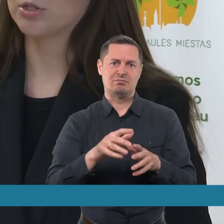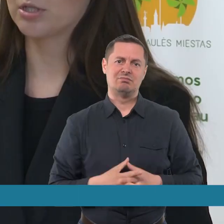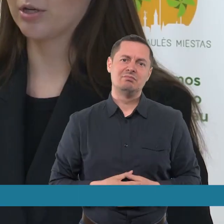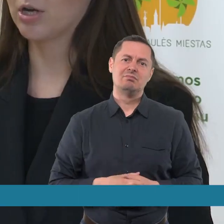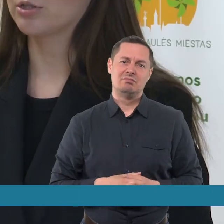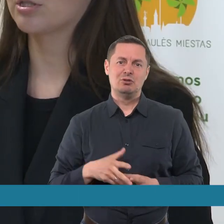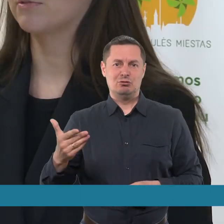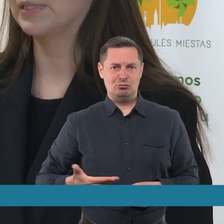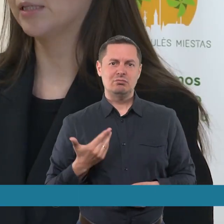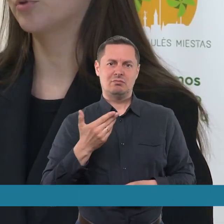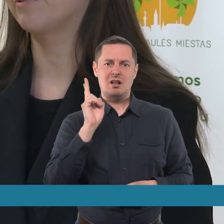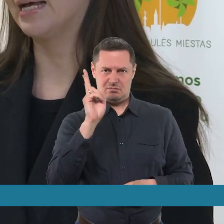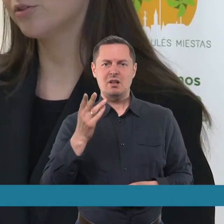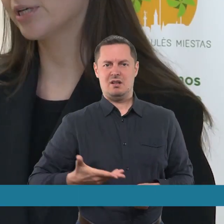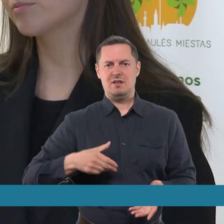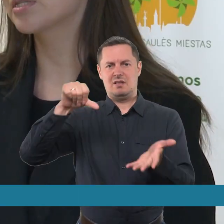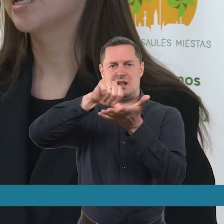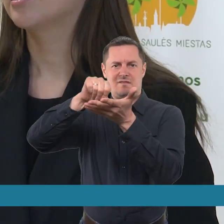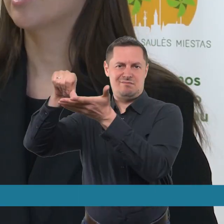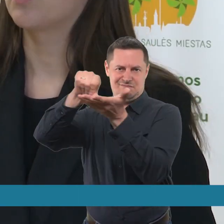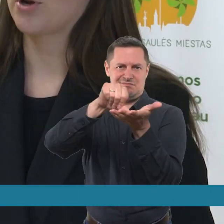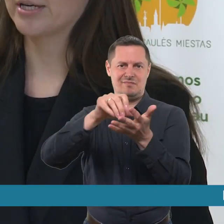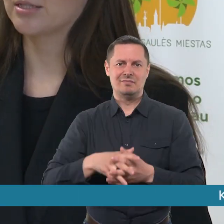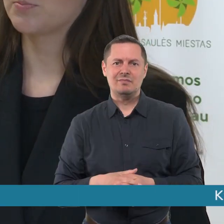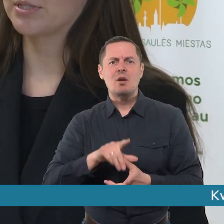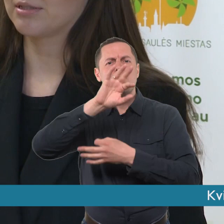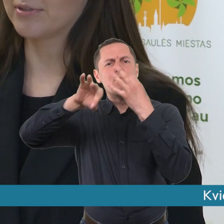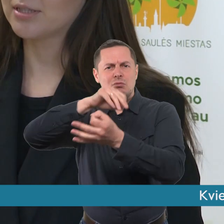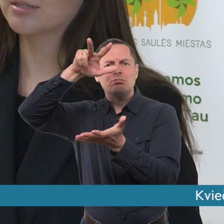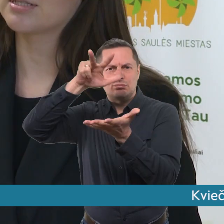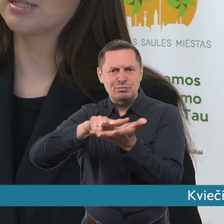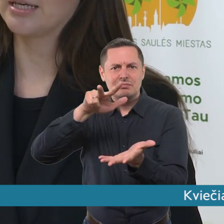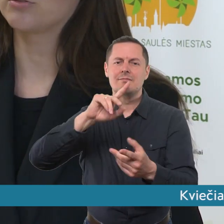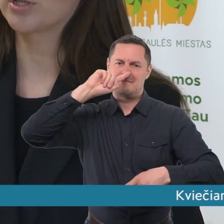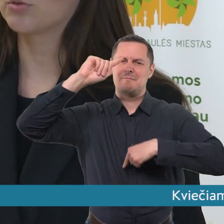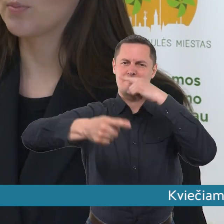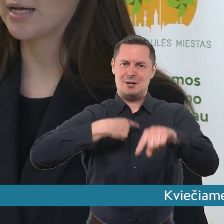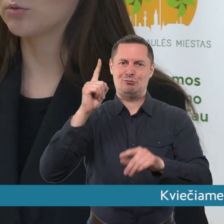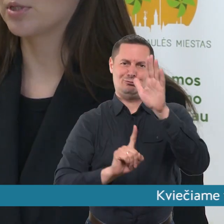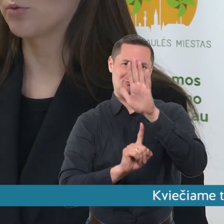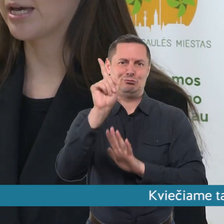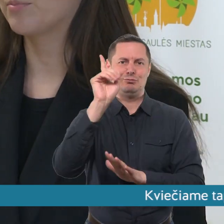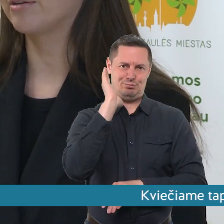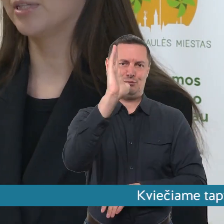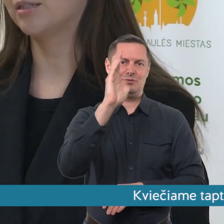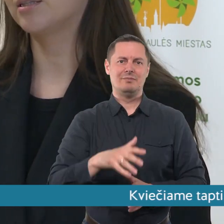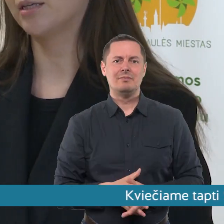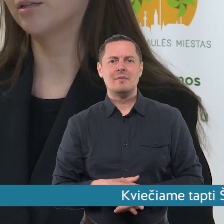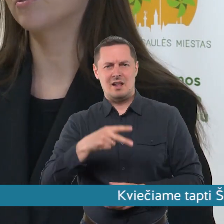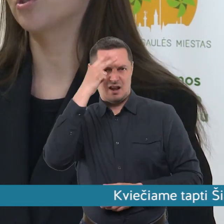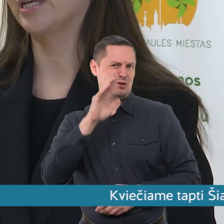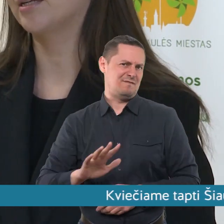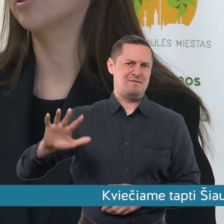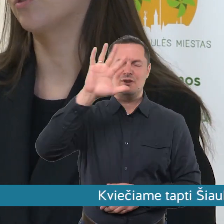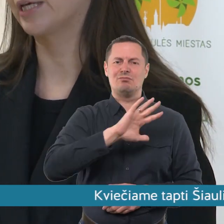Klaipėdos rajono savivaldybių gyventojams. Jeigu projektas pasitvirtins, tai nuo kitų metų planuojama vykdyti